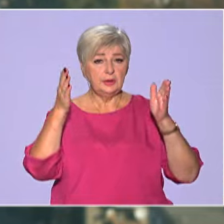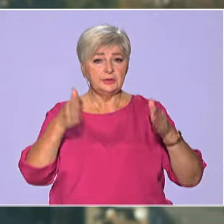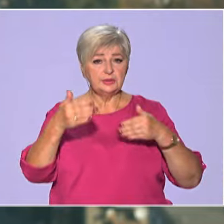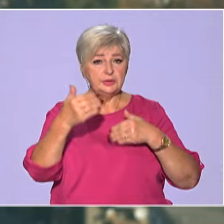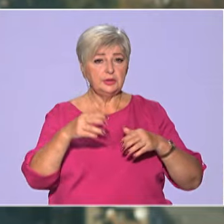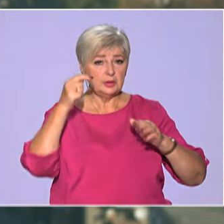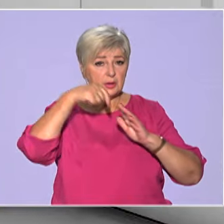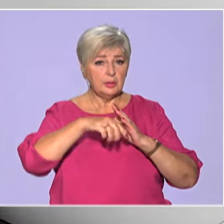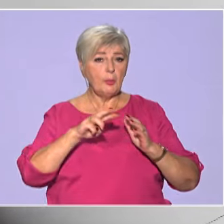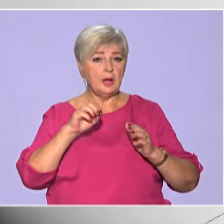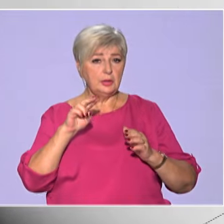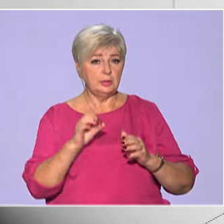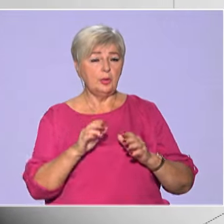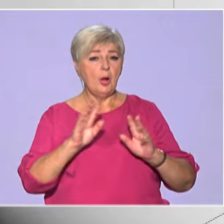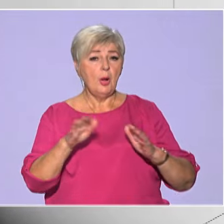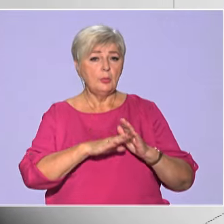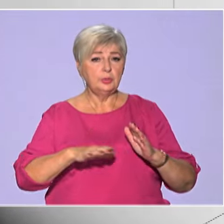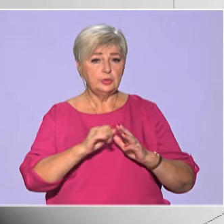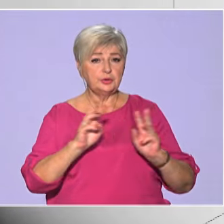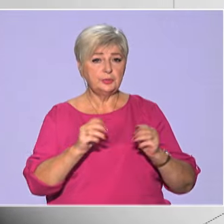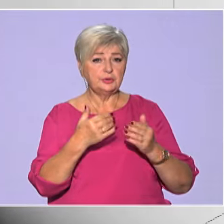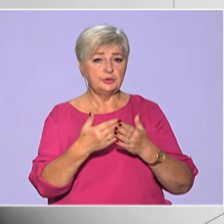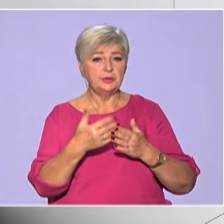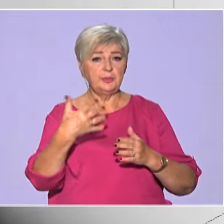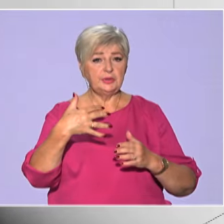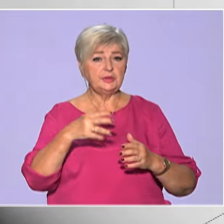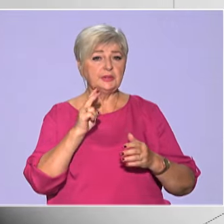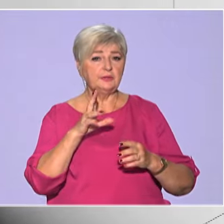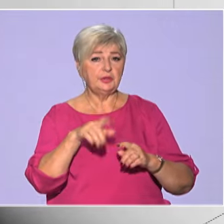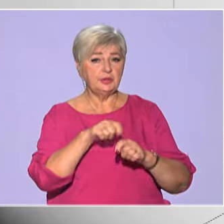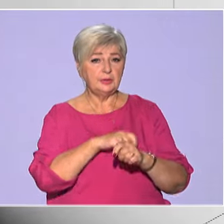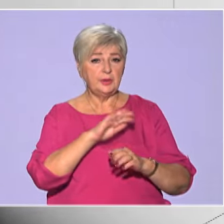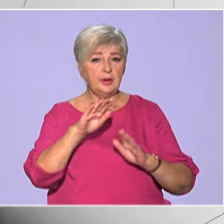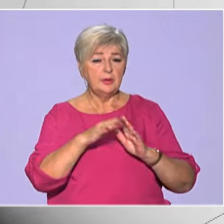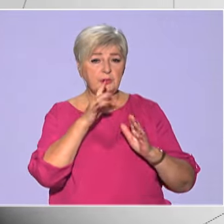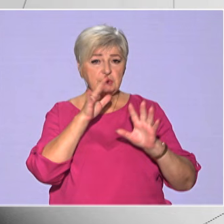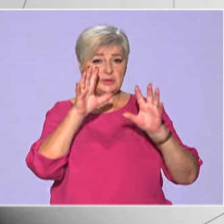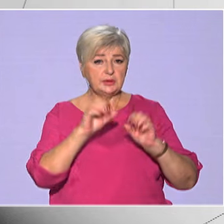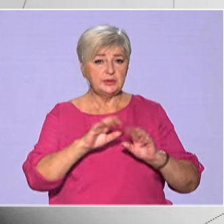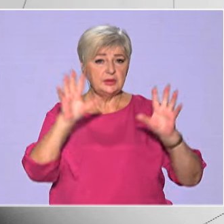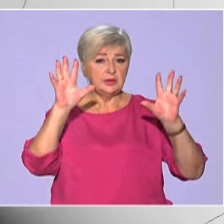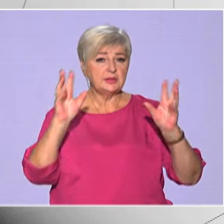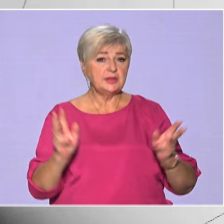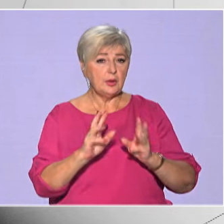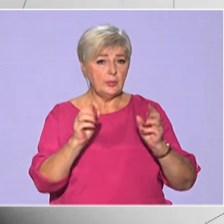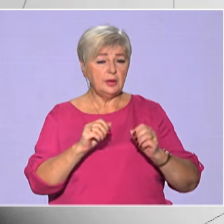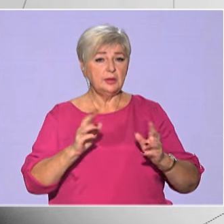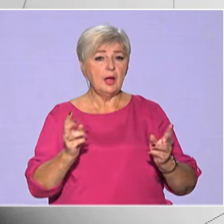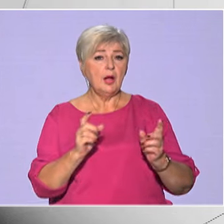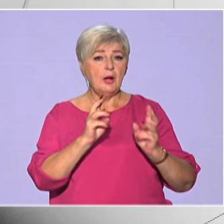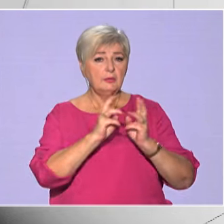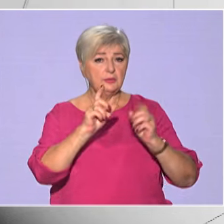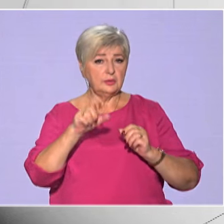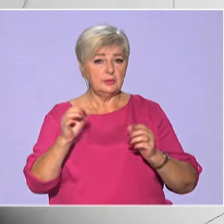стіни та майно всередині. Площа пожежі становила 50 квадратних метрів. Під час гасіння займання вогнеборці виявили ціло